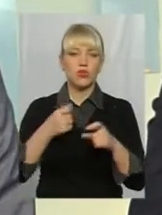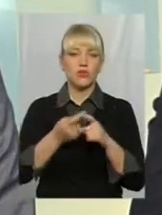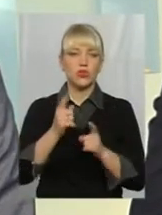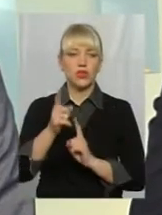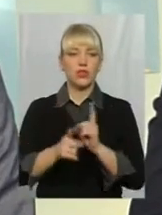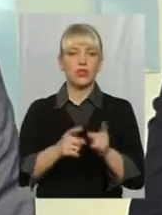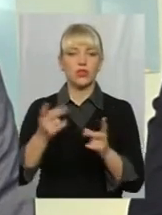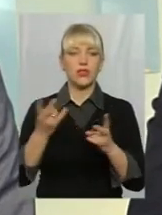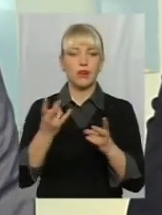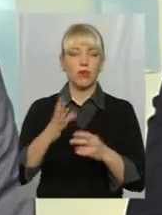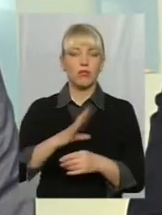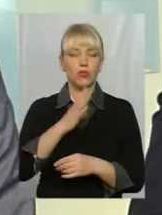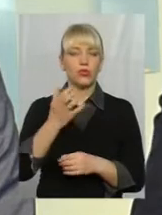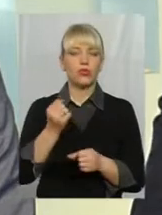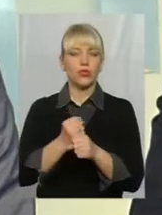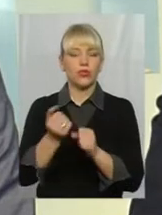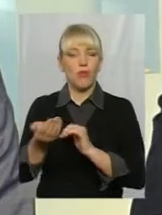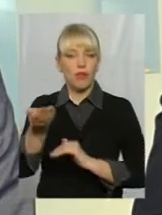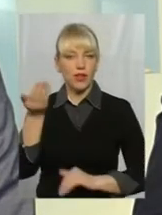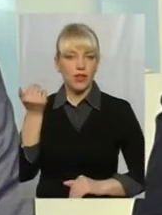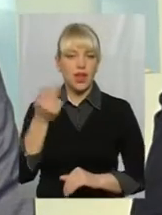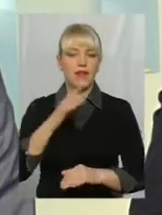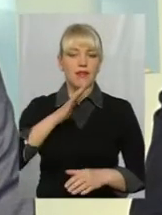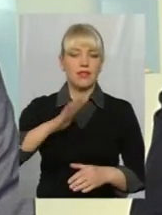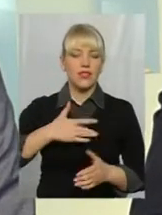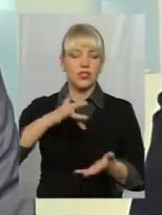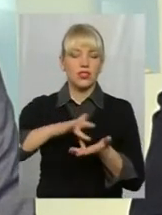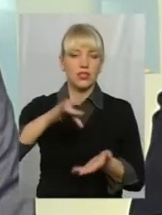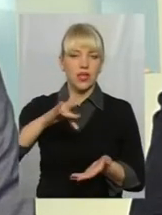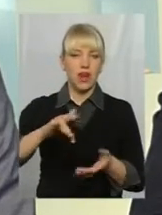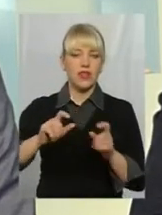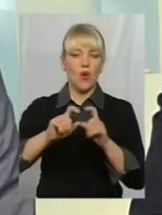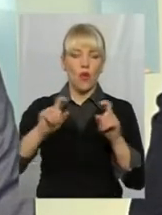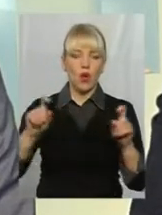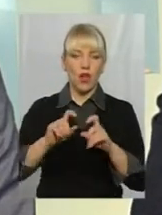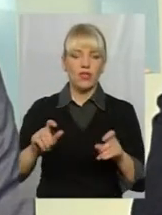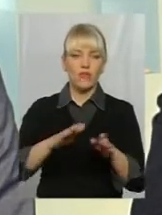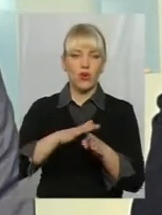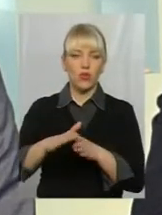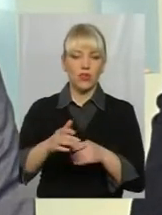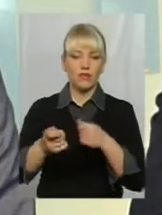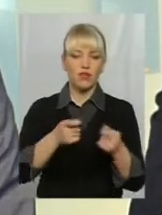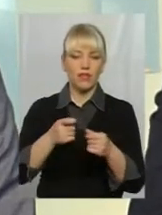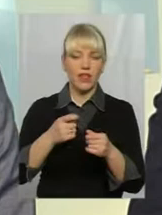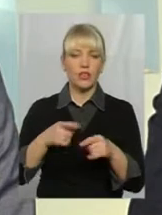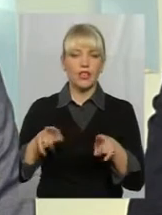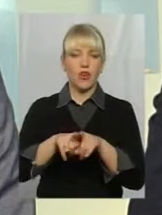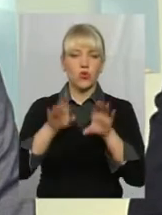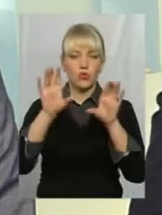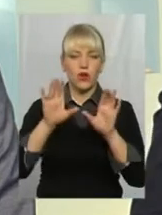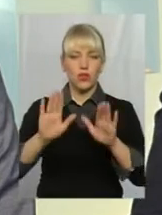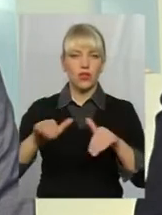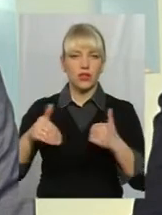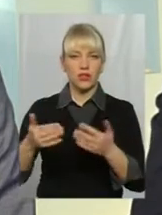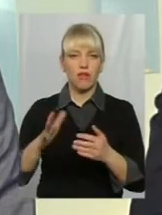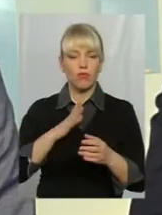зробити раніше. Наш центральний орган виконавчої влади, відповідно, законодавчу ініціативу вносив ще два роки